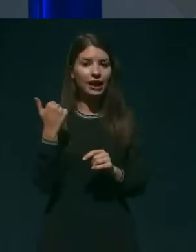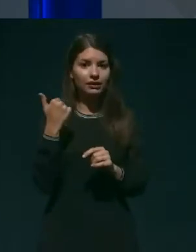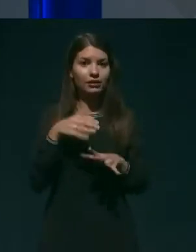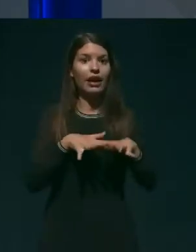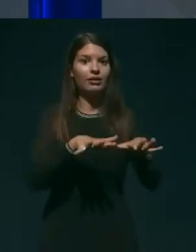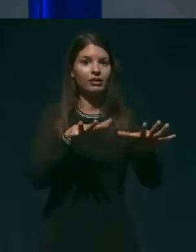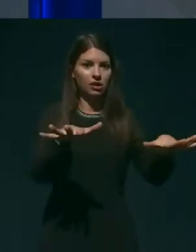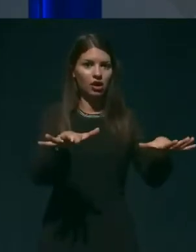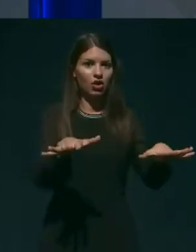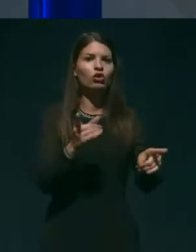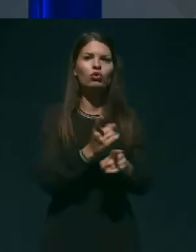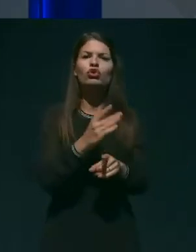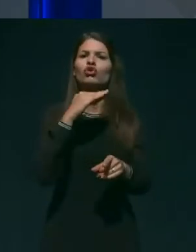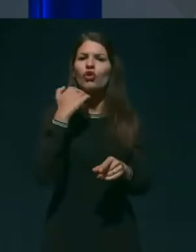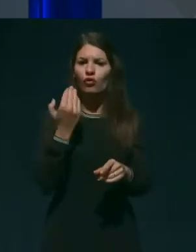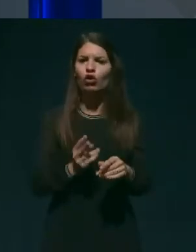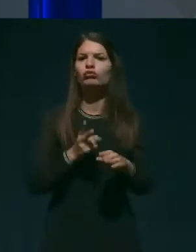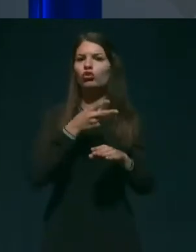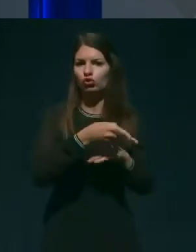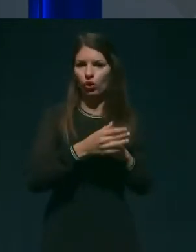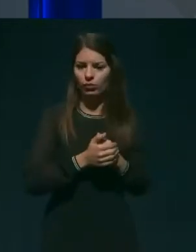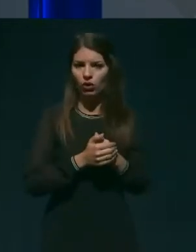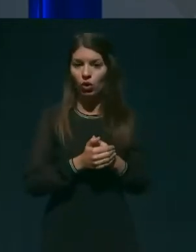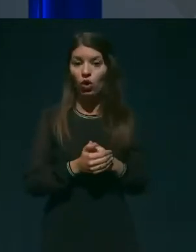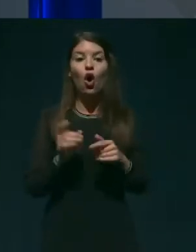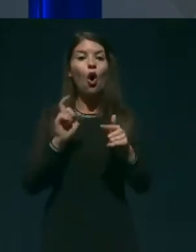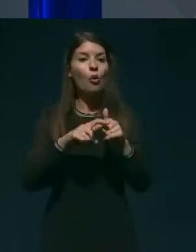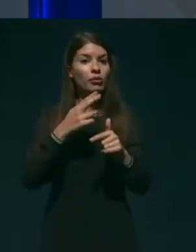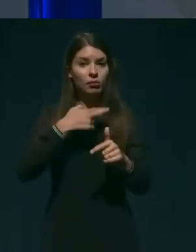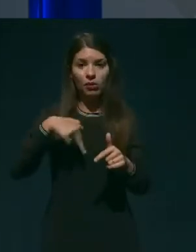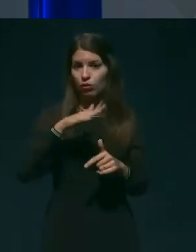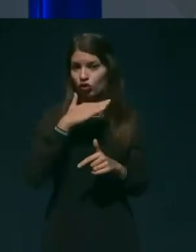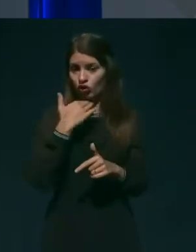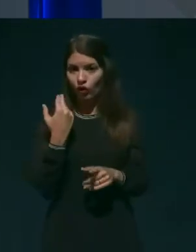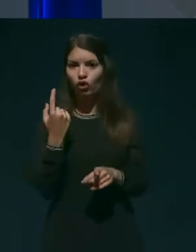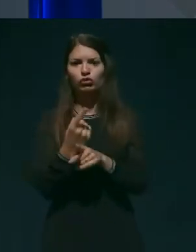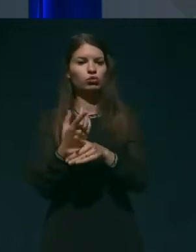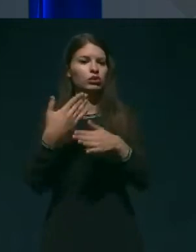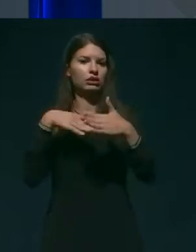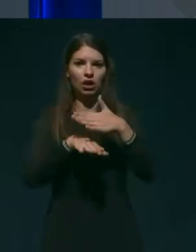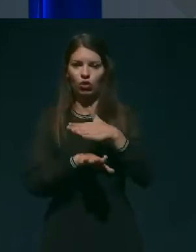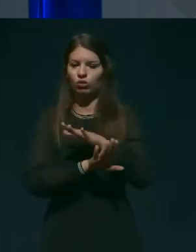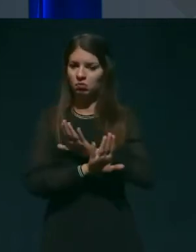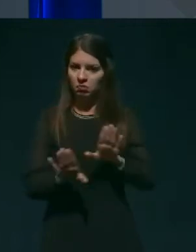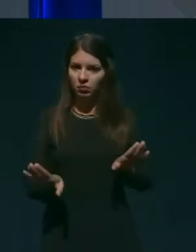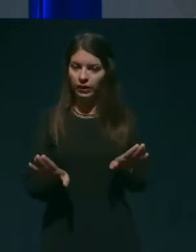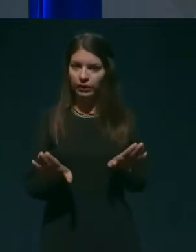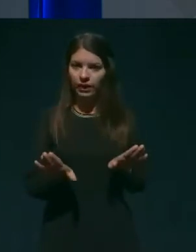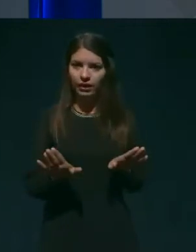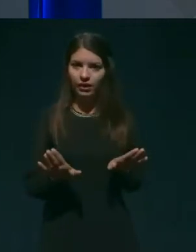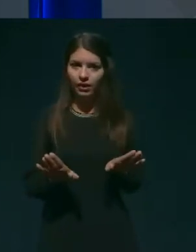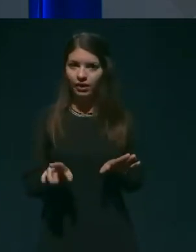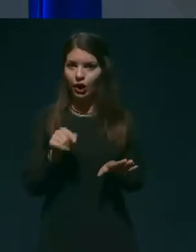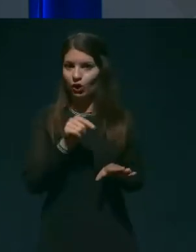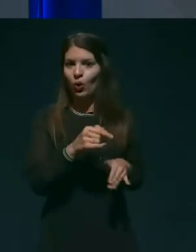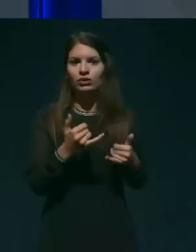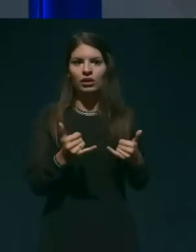Tudi ostale zaščitne opreme temlutno je dovolj. Imamo tudi nekaj zalog, tako da to zdaj nekako ni več